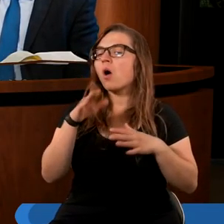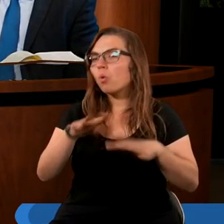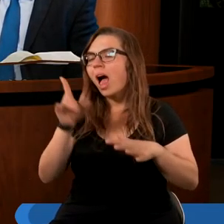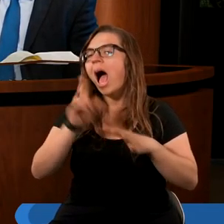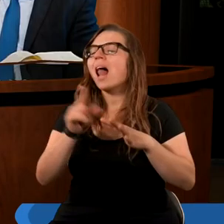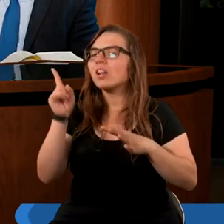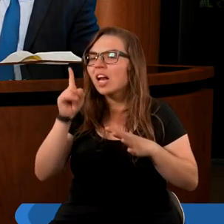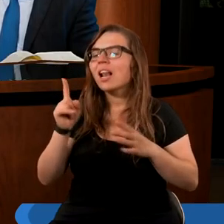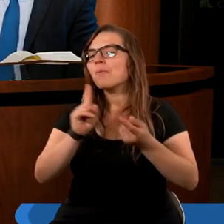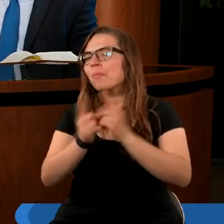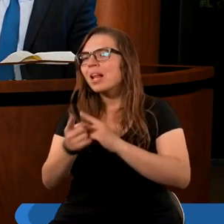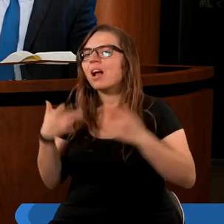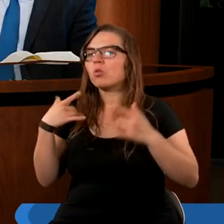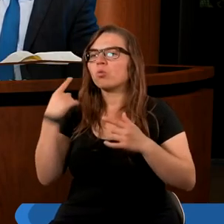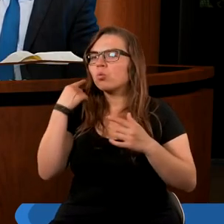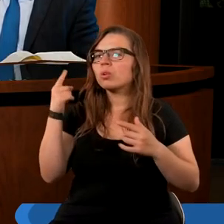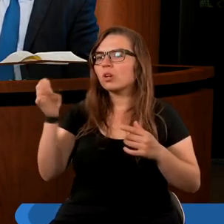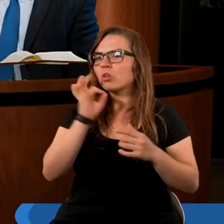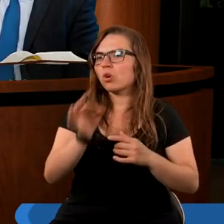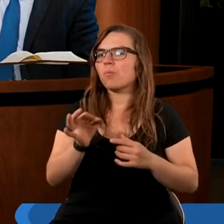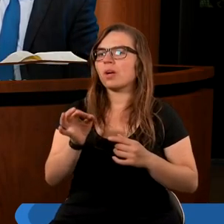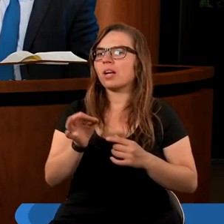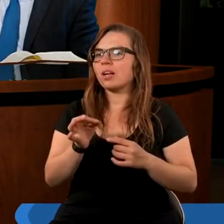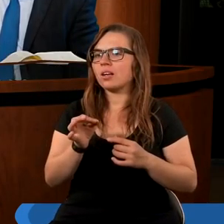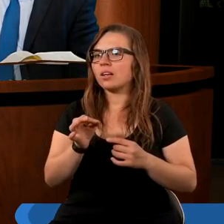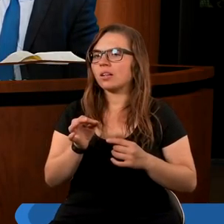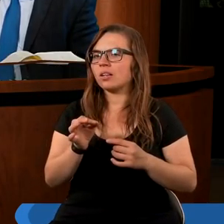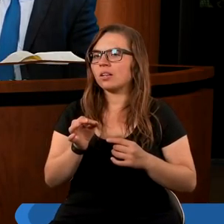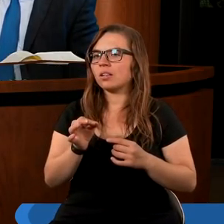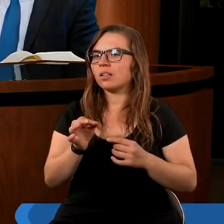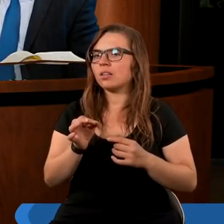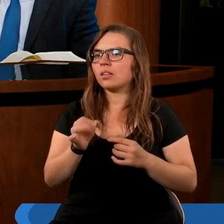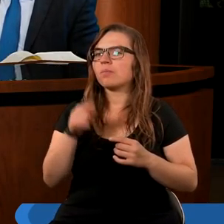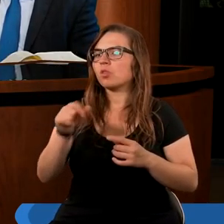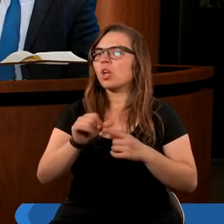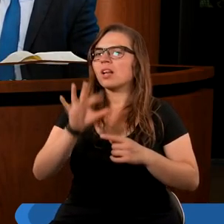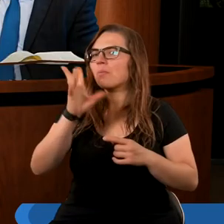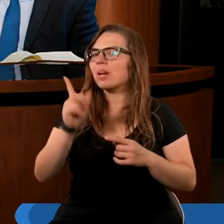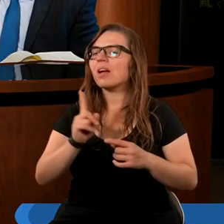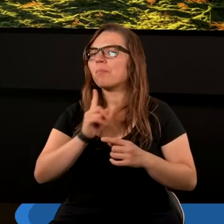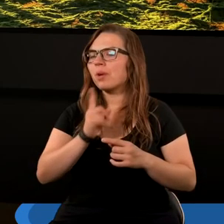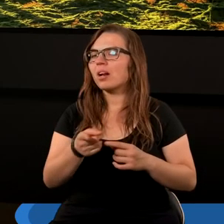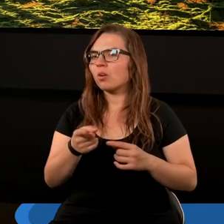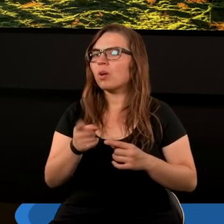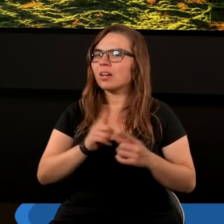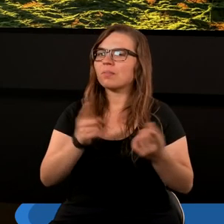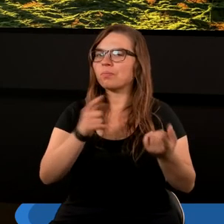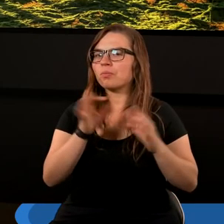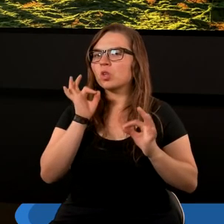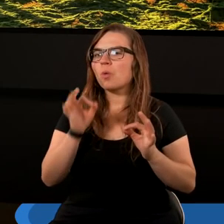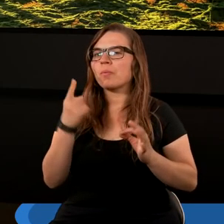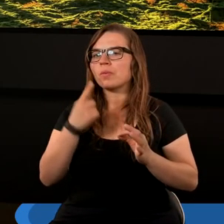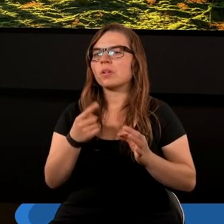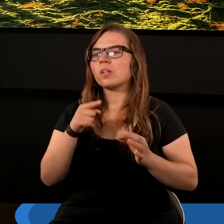usłyszą wezwanie, to po prostu gotowi są pójść za tym Bogiem i się wyrwać z tych kajdan. To jest naprawdę przepiękne przesłanie. Dziękuję.